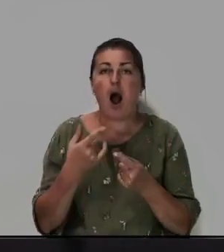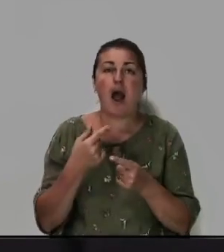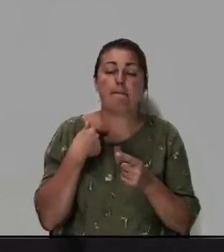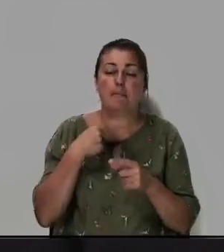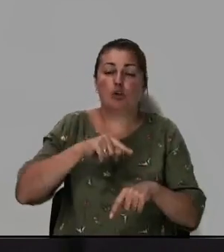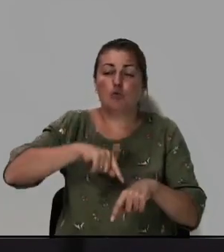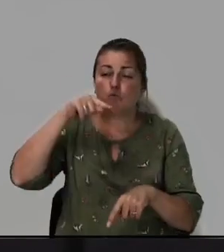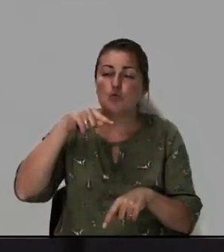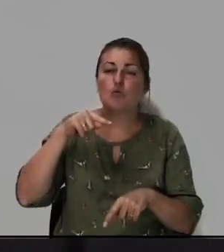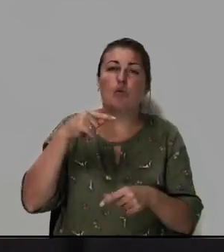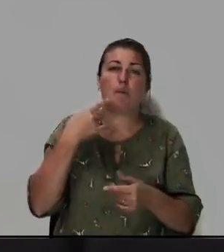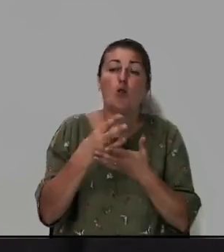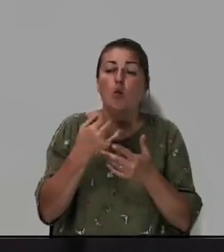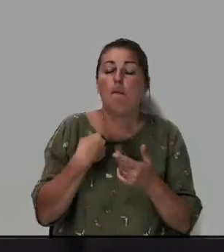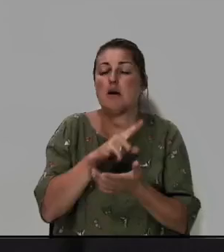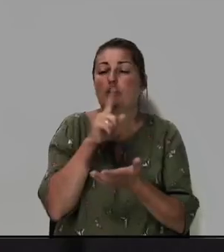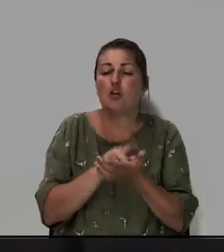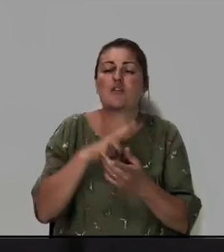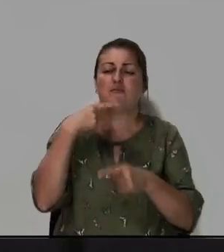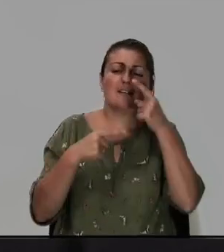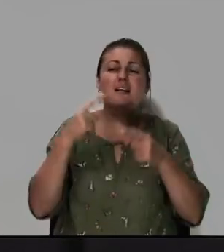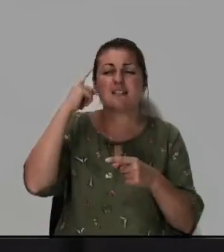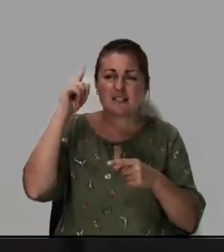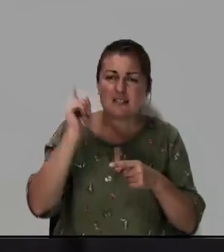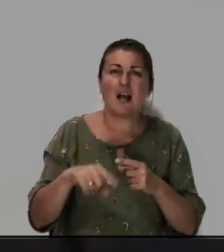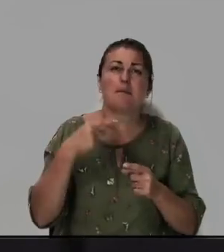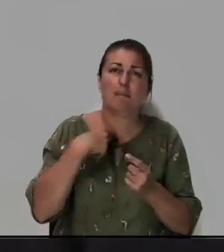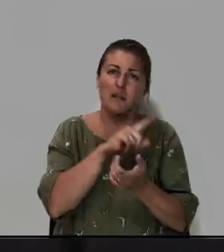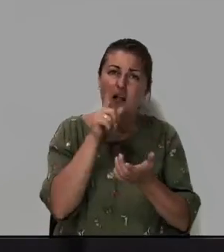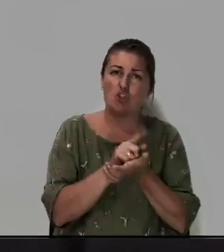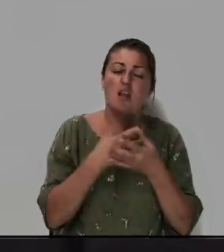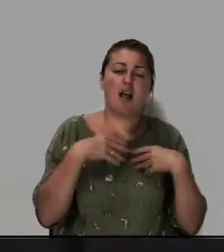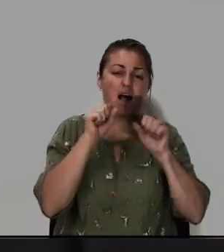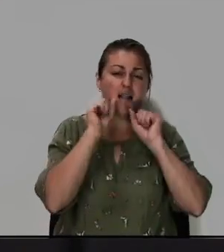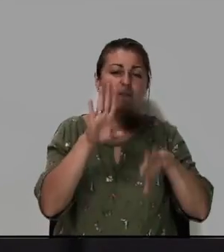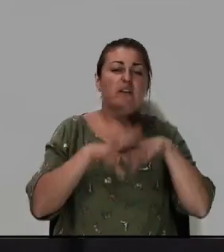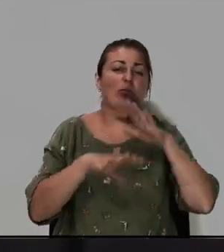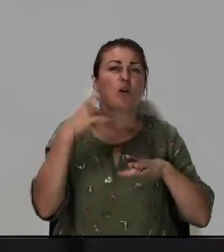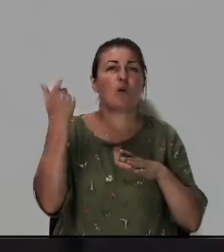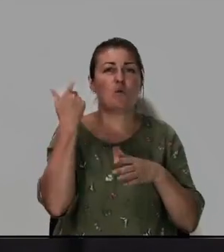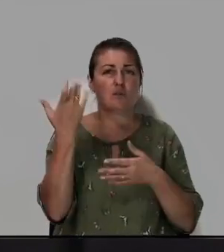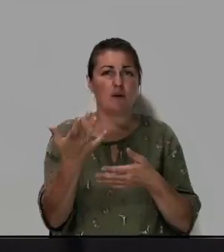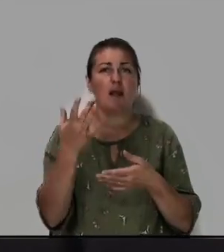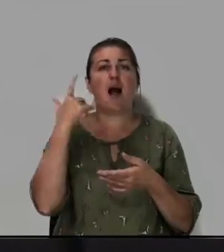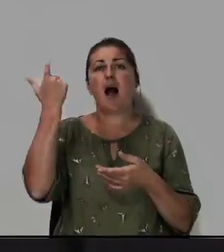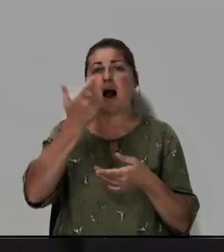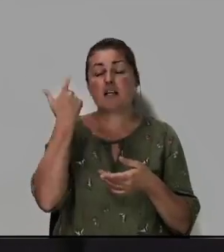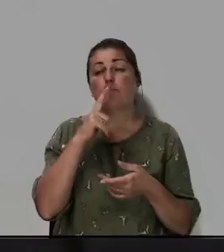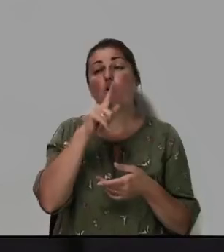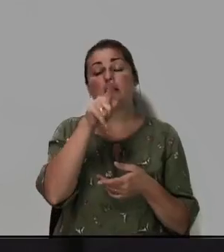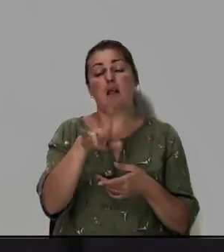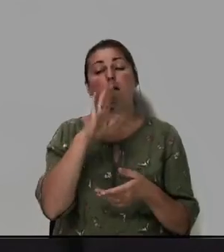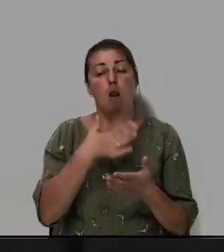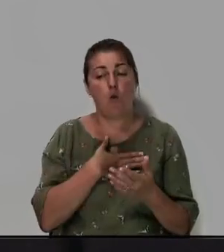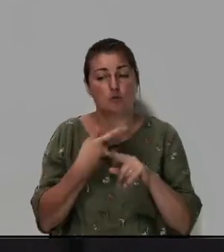чувствуем, но мы должны всегда знать, мы должны отдавать в руки Господа. Господь, любишь этого